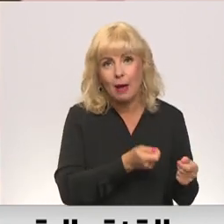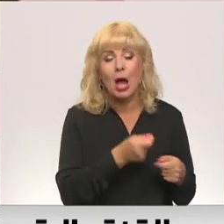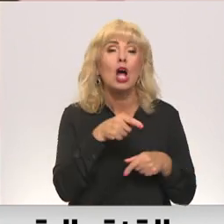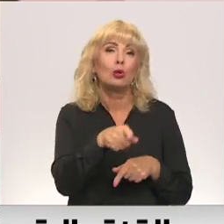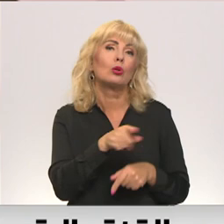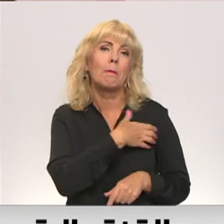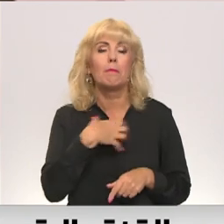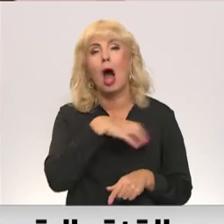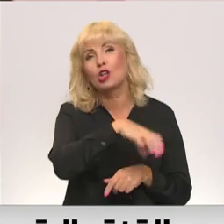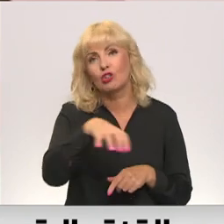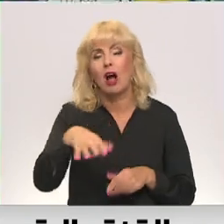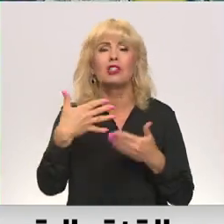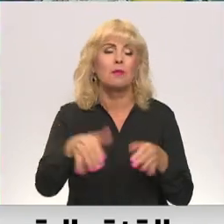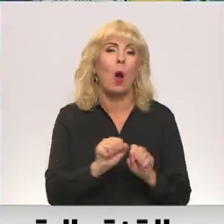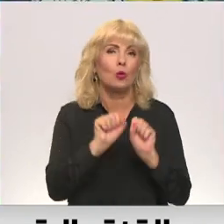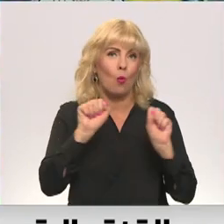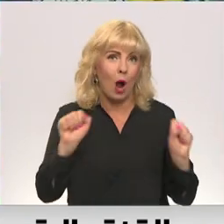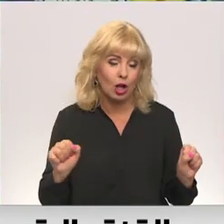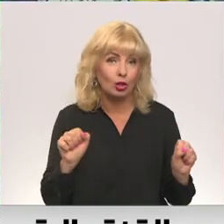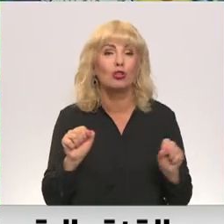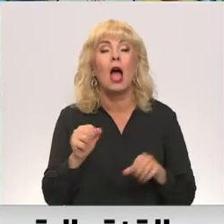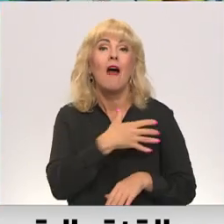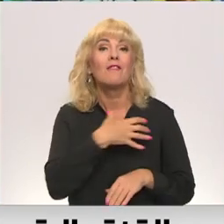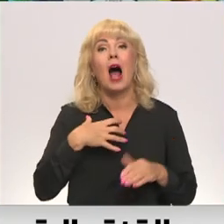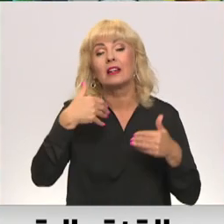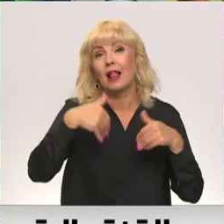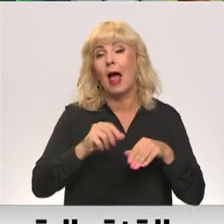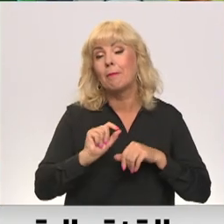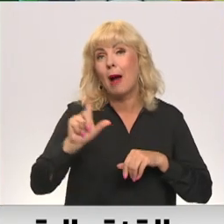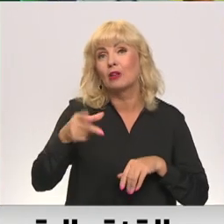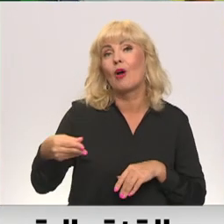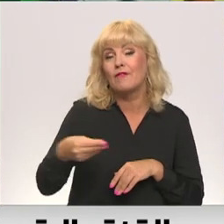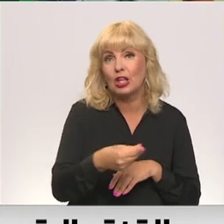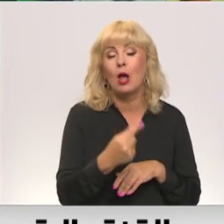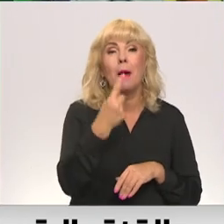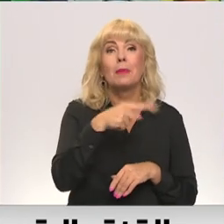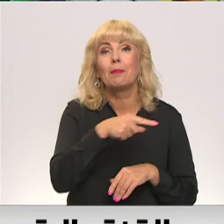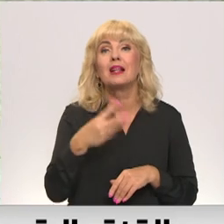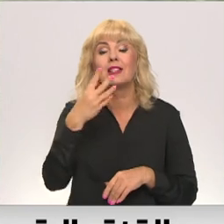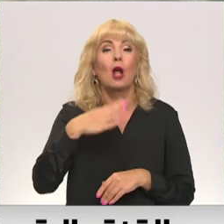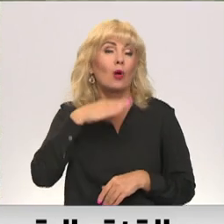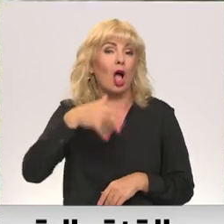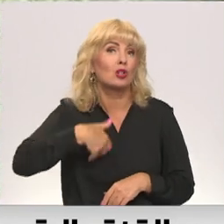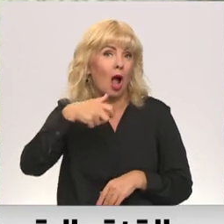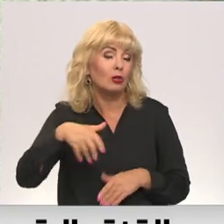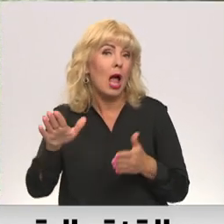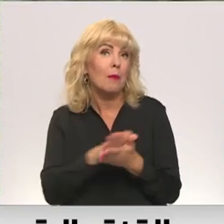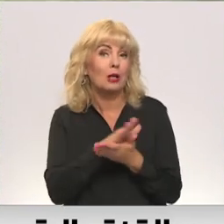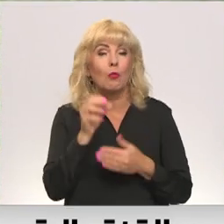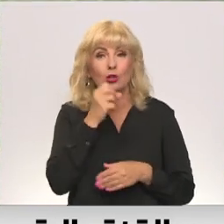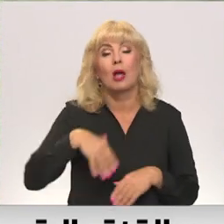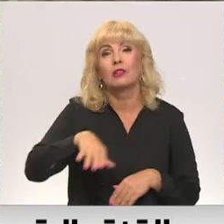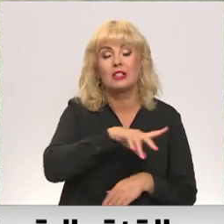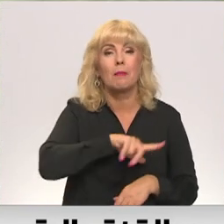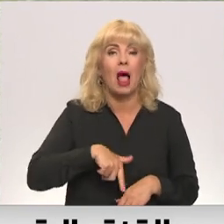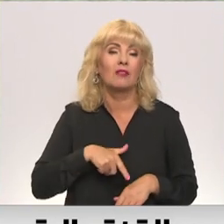Tur pašvaldības tā kā ir nodrošinājušas. Līdz ar valdības laimumu palielināt finansējumu 1.00 līdz 4.00 laša skolāni brīvpusdienā visām